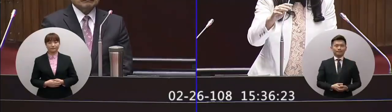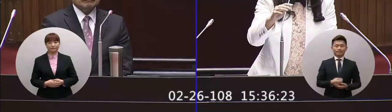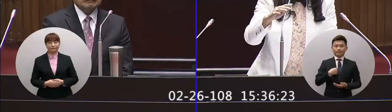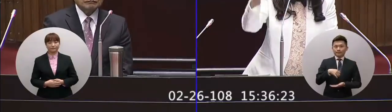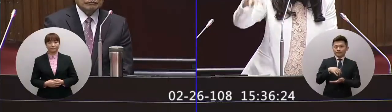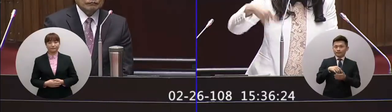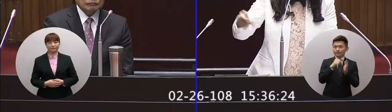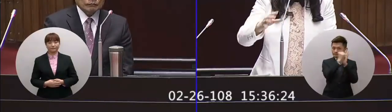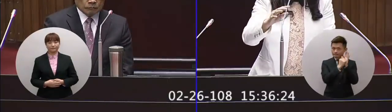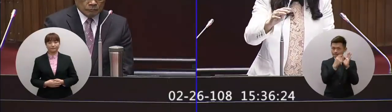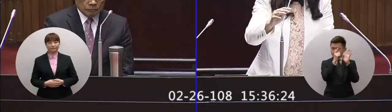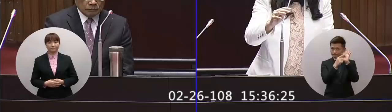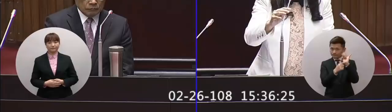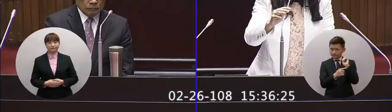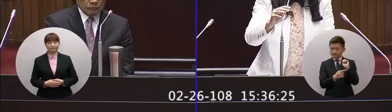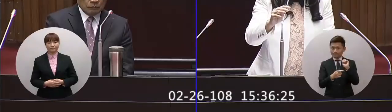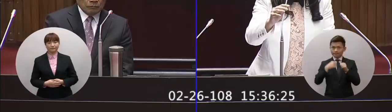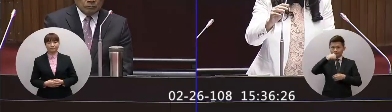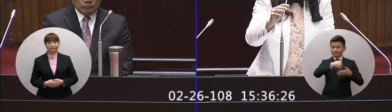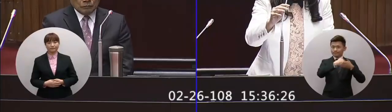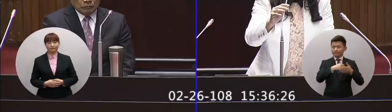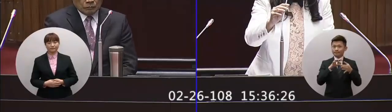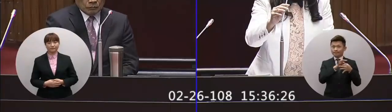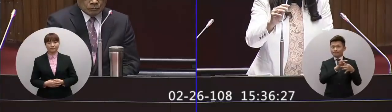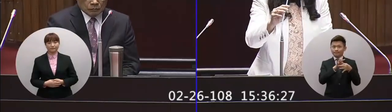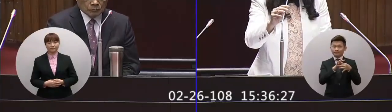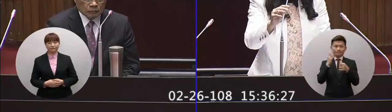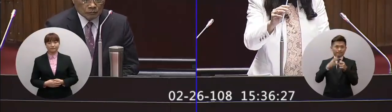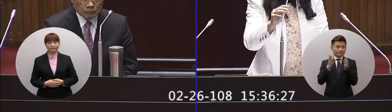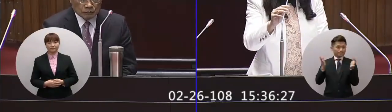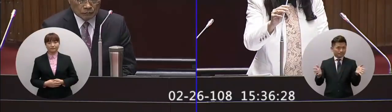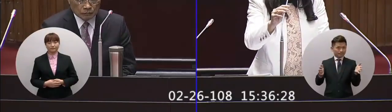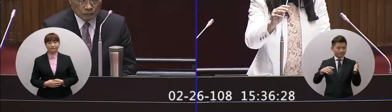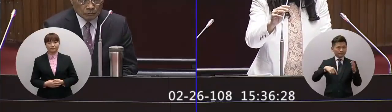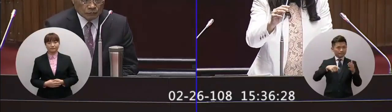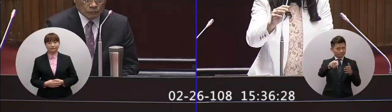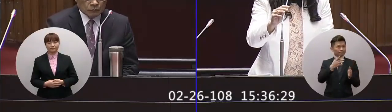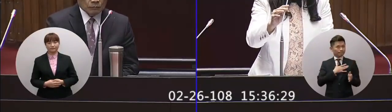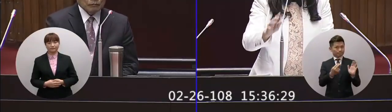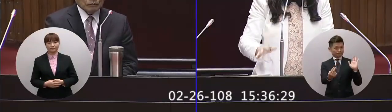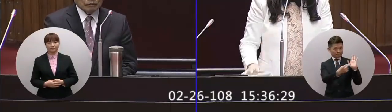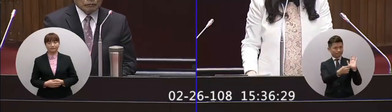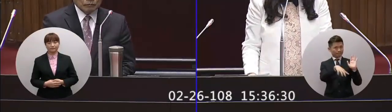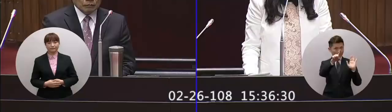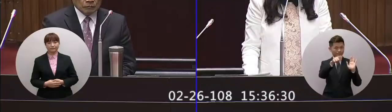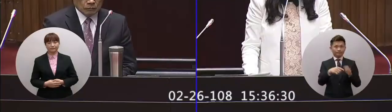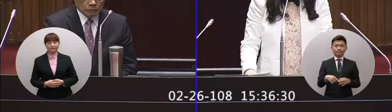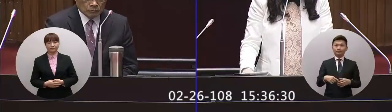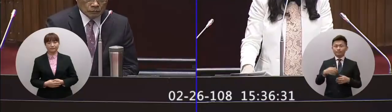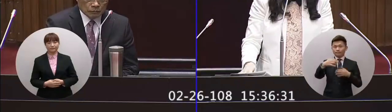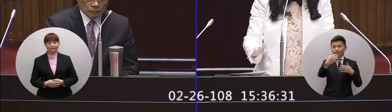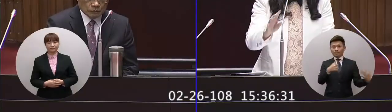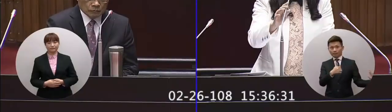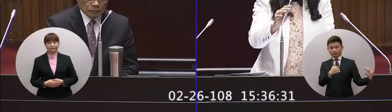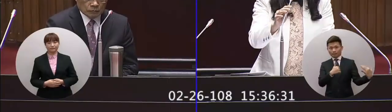盤點一下我們兩岸關係這三年來我想這個院長也可以了解一下首先你可以看到我們的觀光人